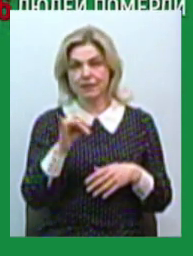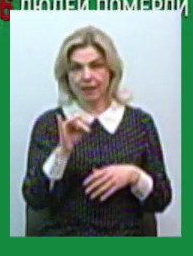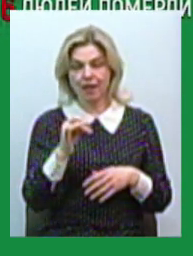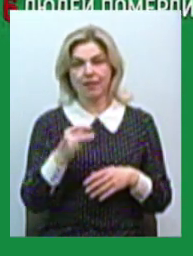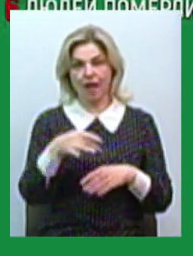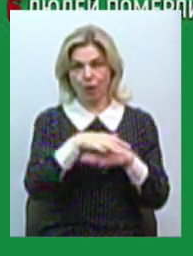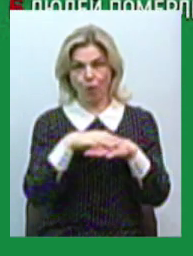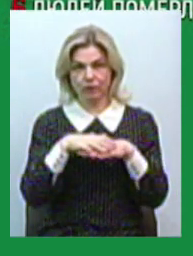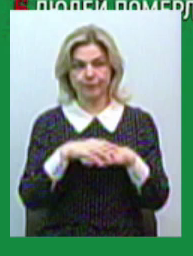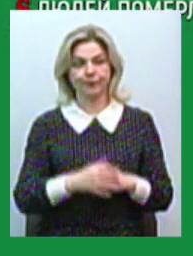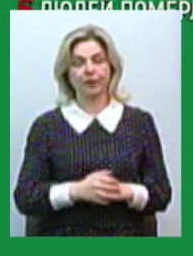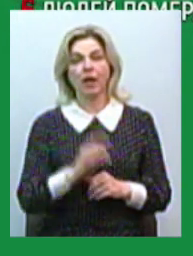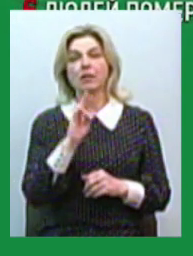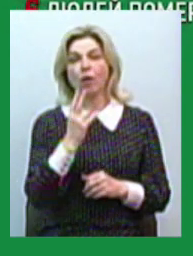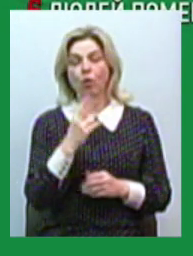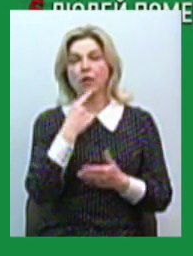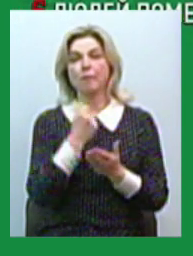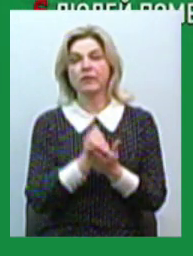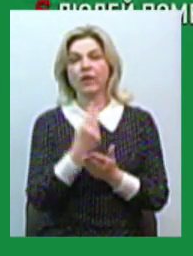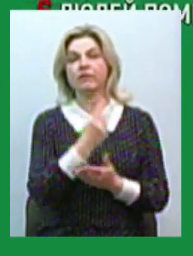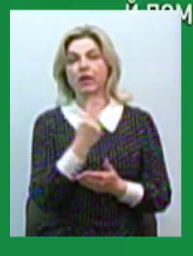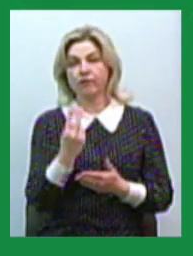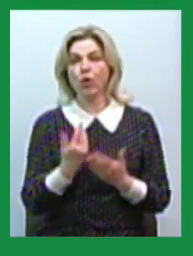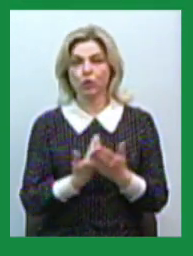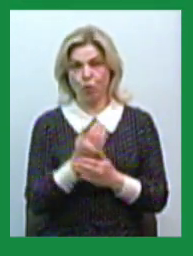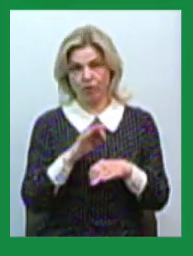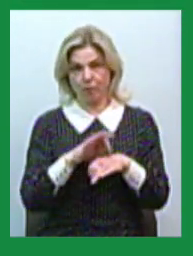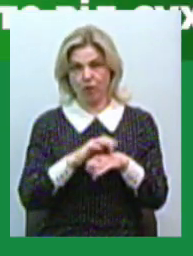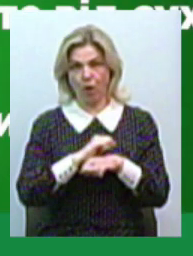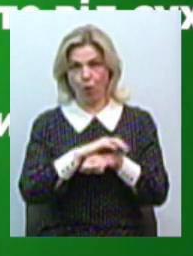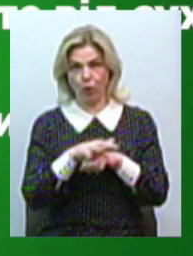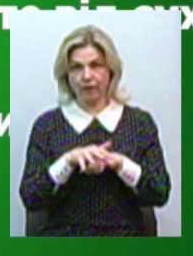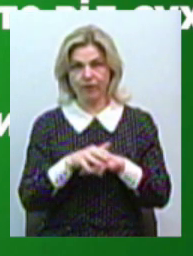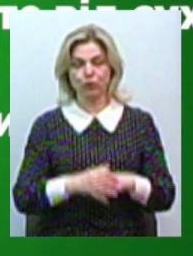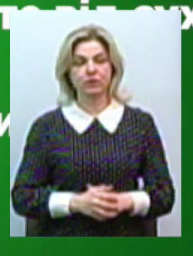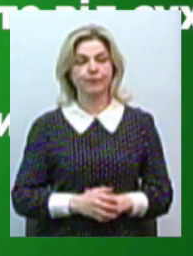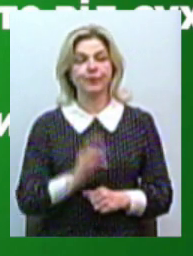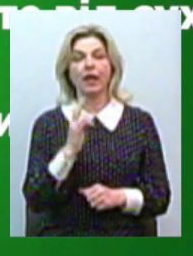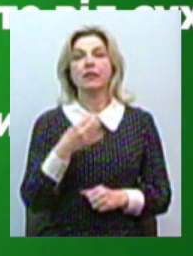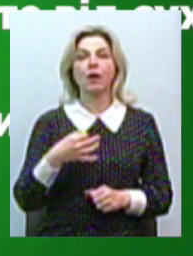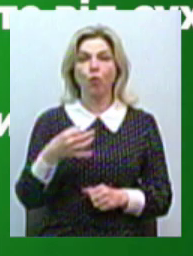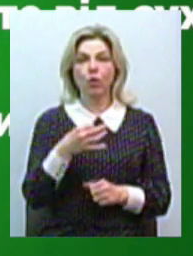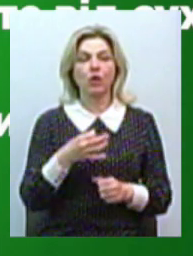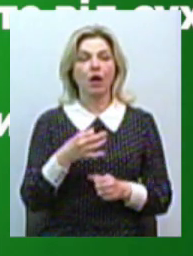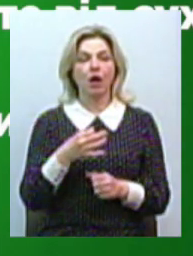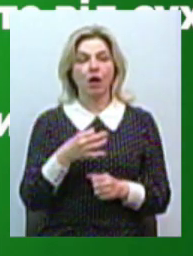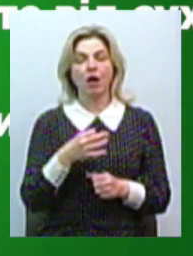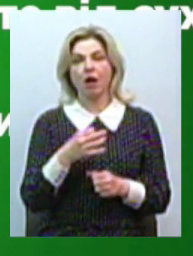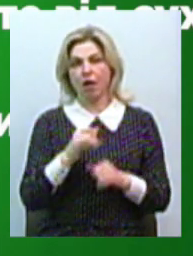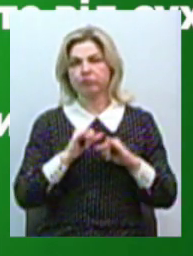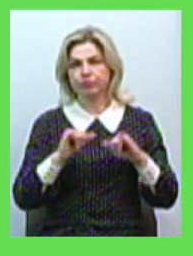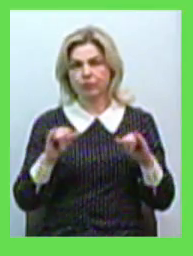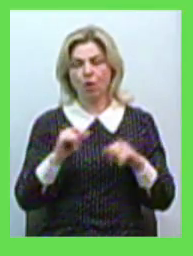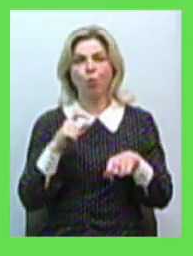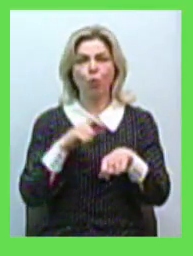підтверджено 22 нових випадки коронавірусної хвороби. На Миколаївщині триває сезон активності укусів кліщами.